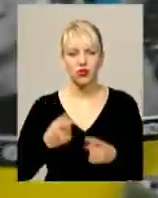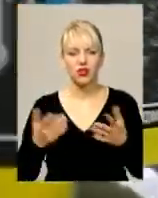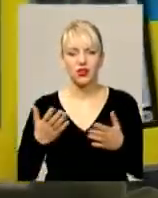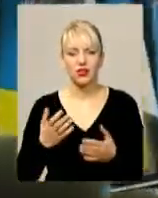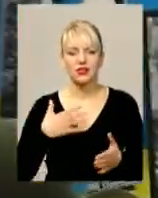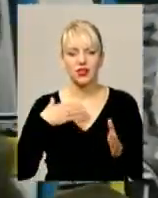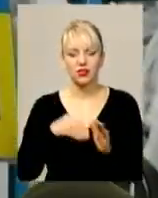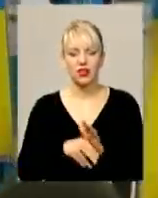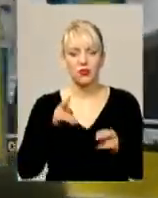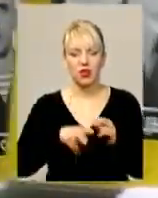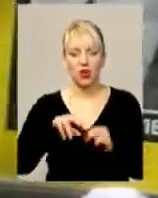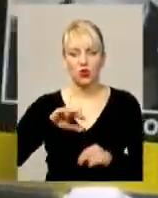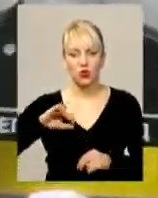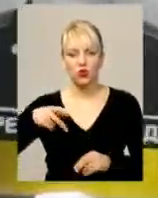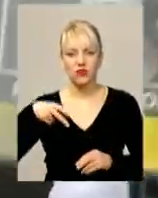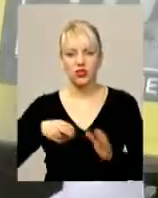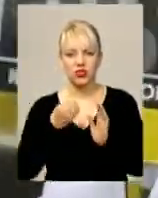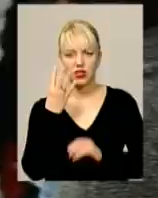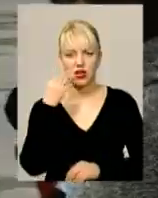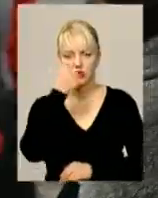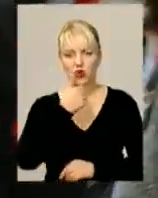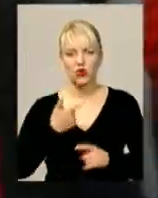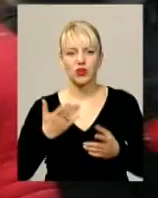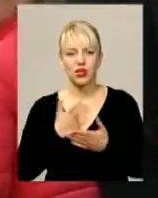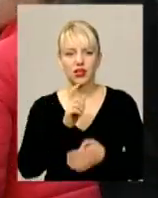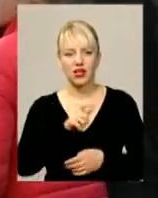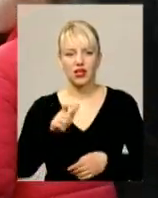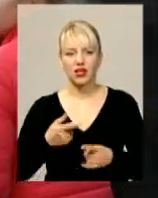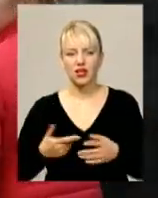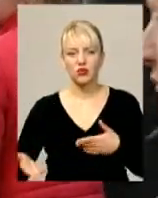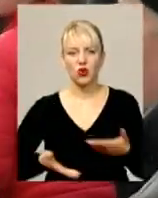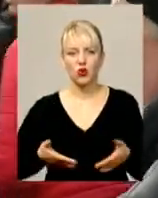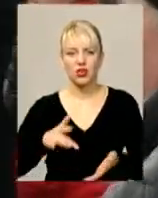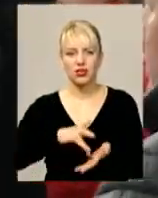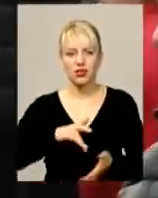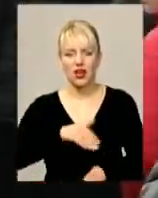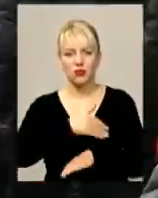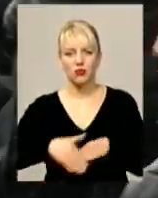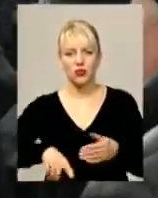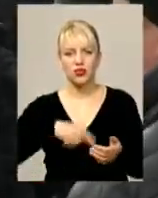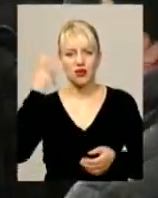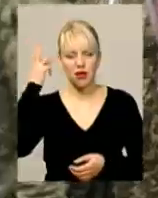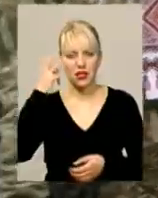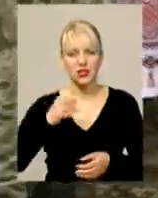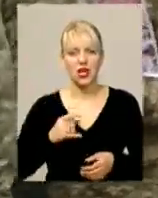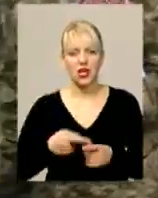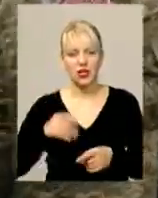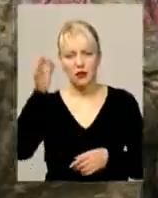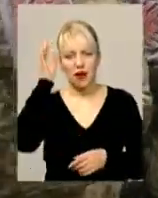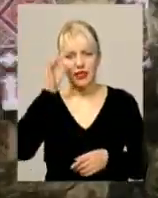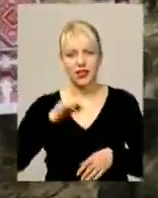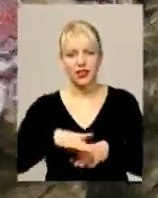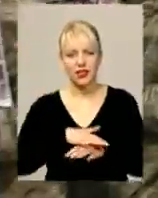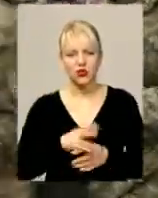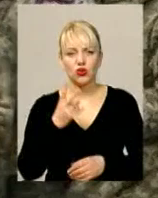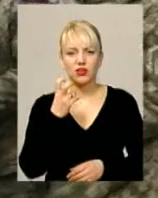лютого 2014 року. Серед них і краяни. Ходою, центральними вулицями Хмельницького та панахидою понад дві